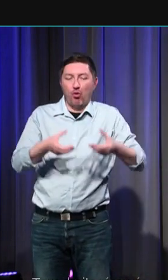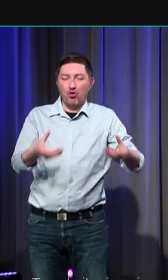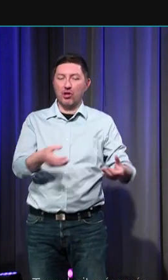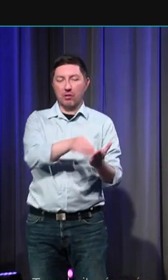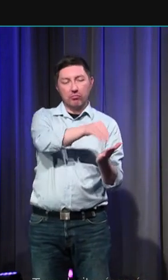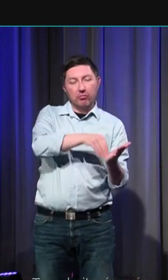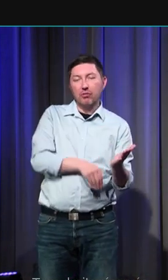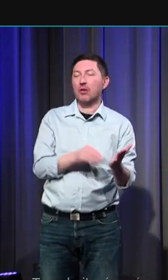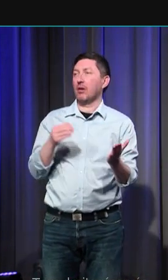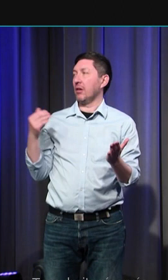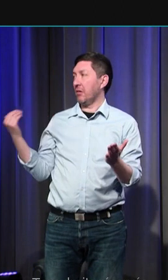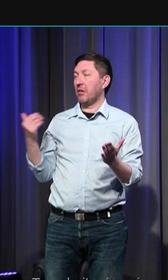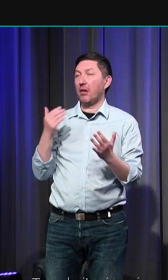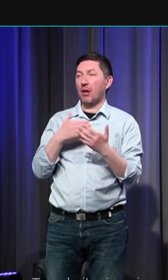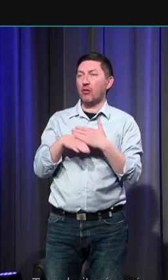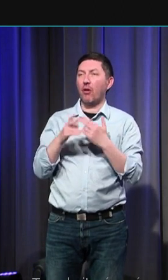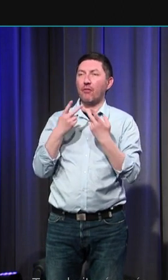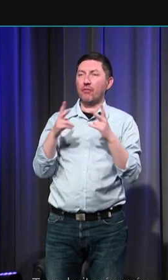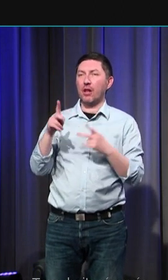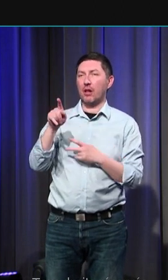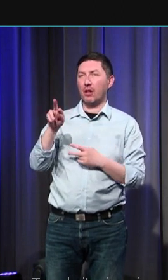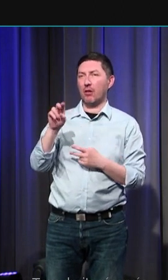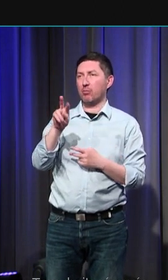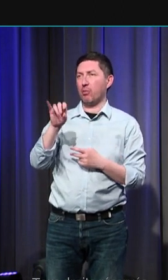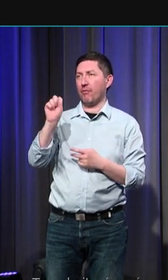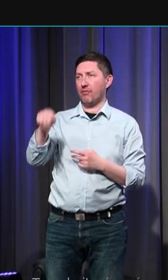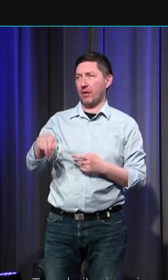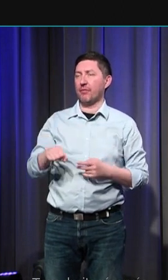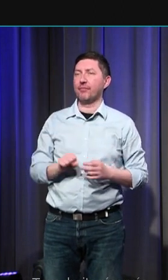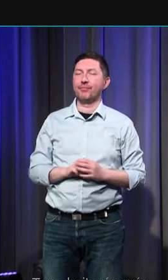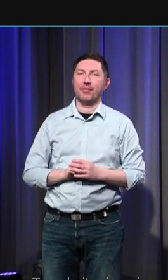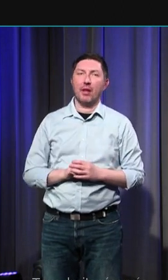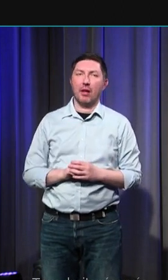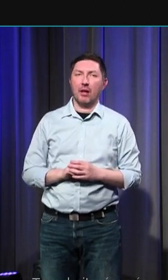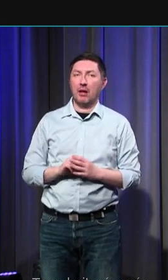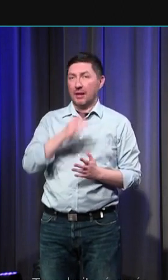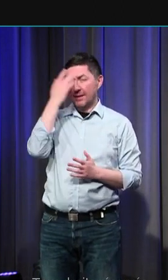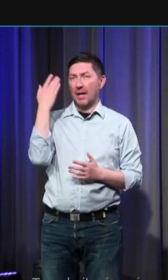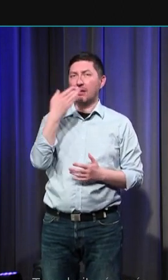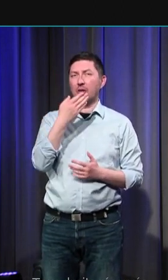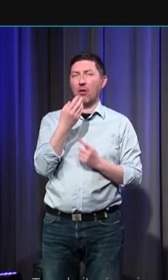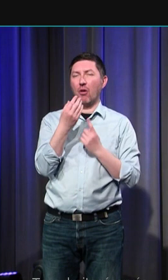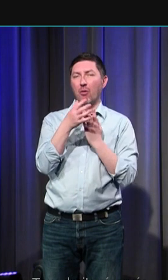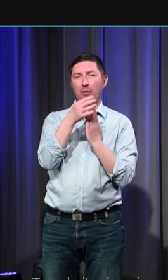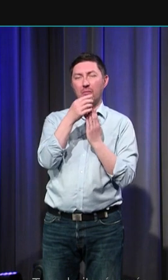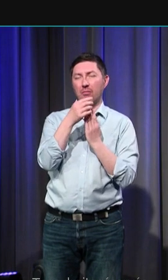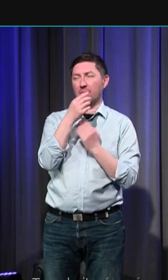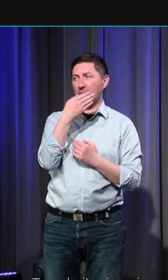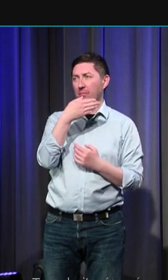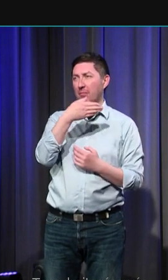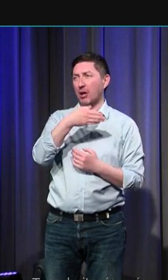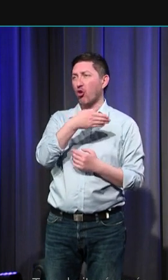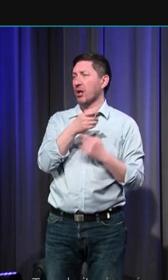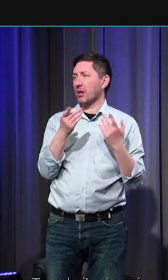identifié comme tel à Provins dans l'église Saint-Aïoul elle est dédiée à Sainte-Marguerite Sainte-Marguerite est la patronne des accoucheuses donc